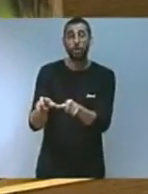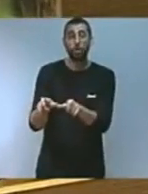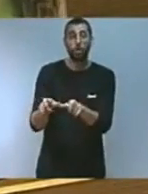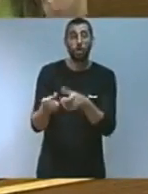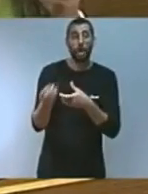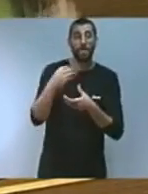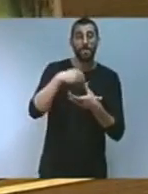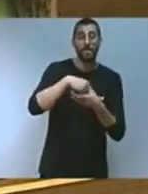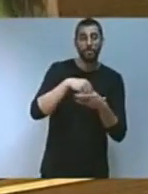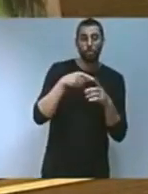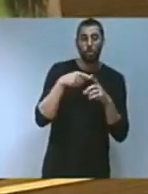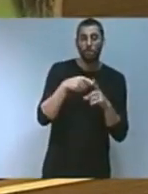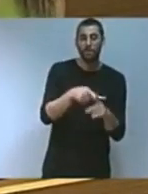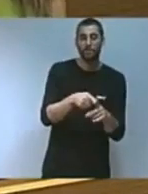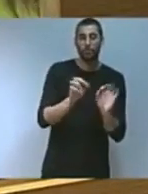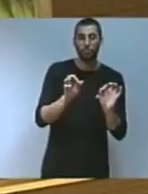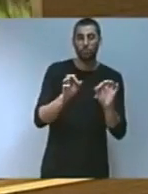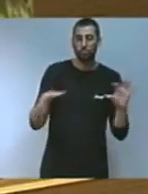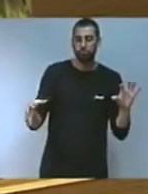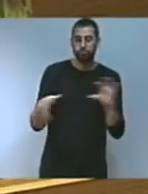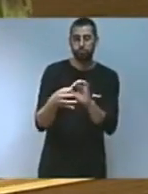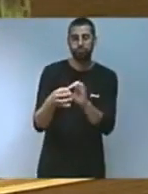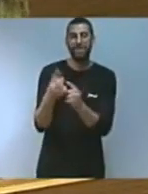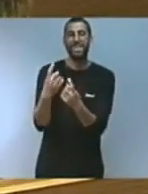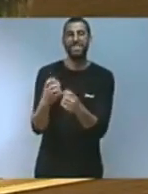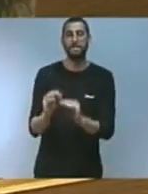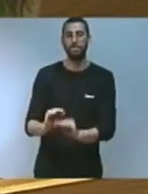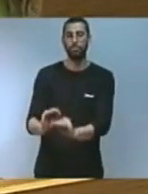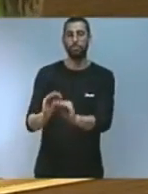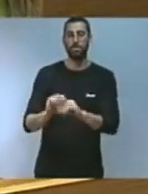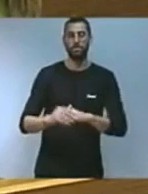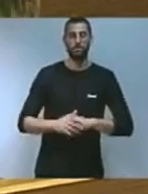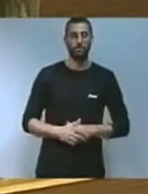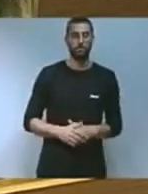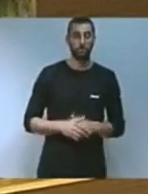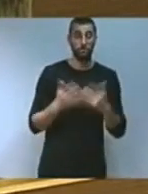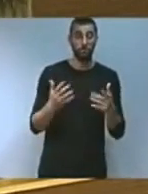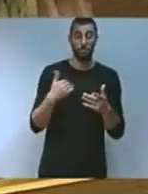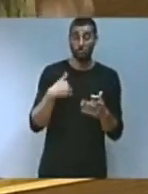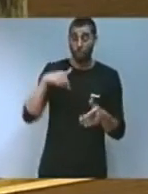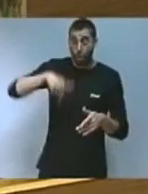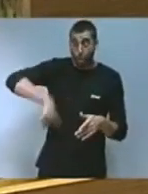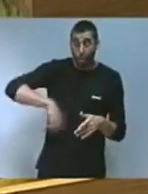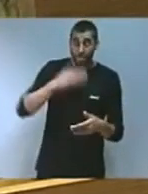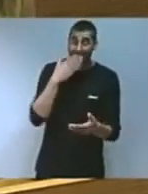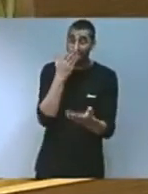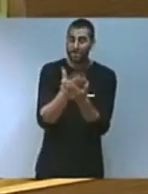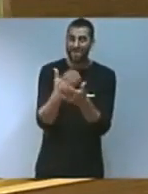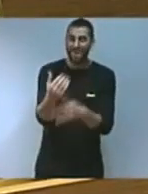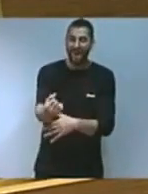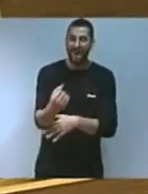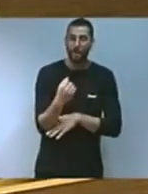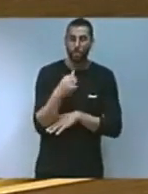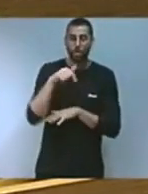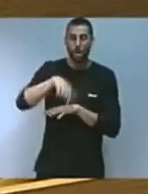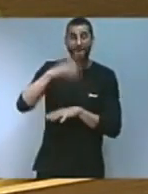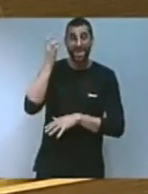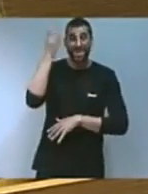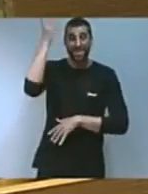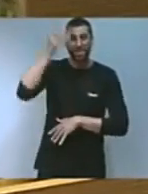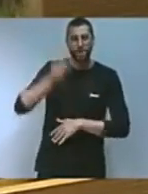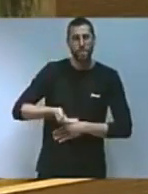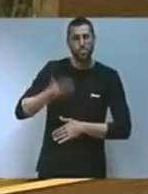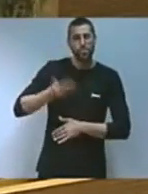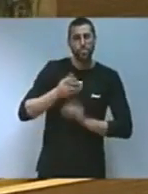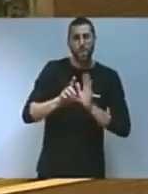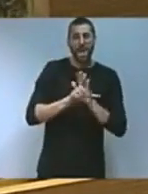a connectar amb les seues necessitats per tant els demanen avui suport a aquesta important iniciativa legislativa i